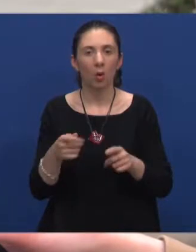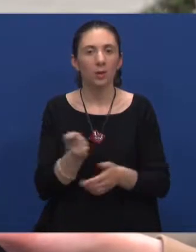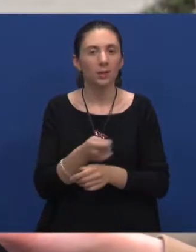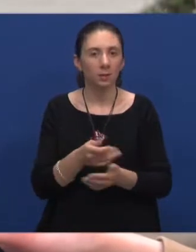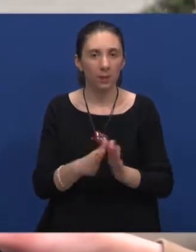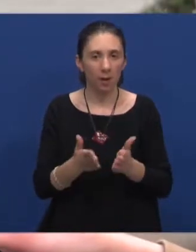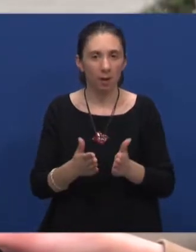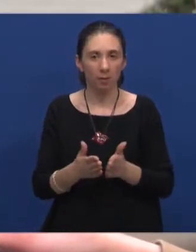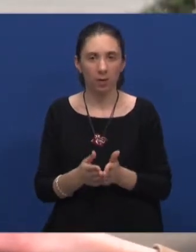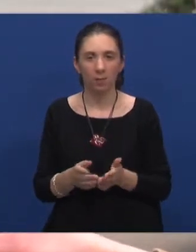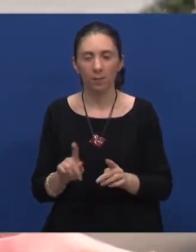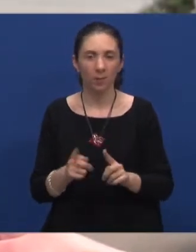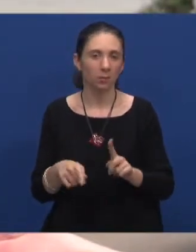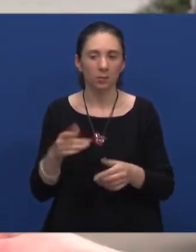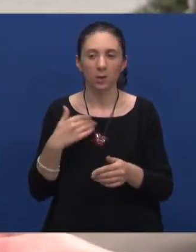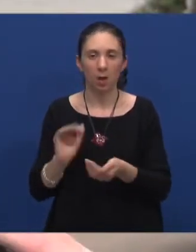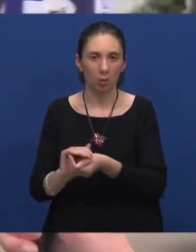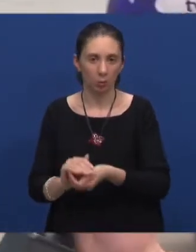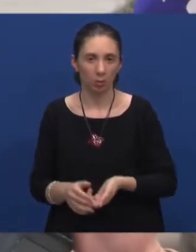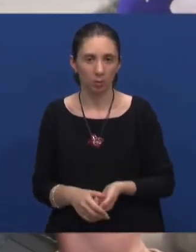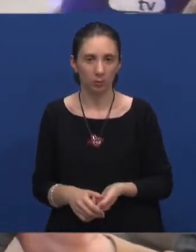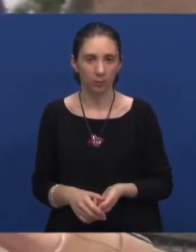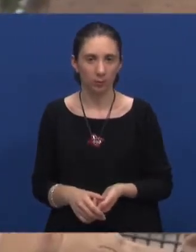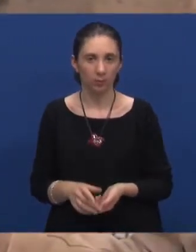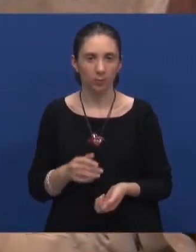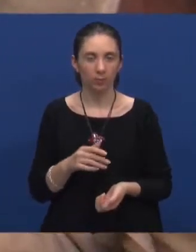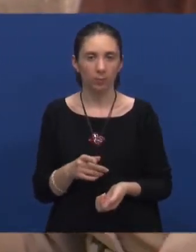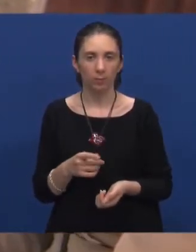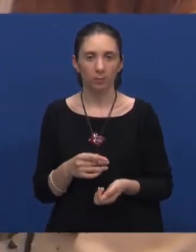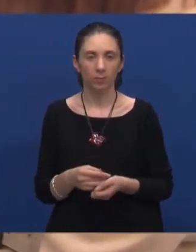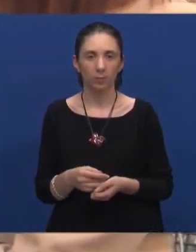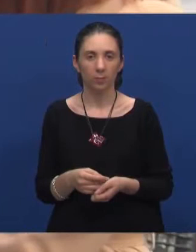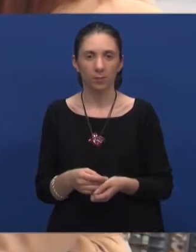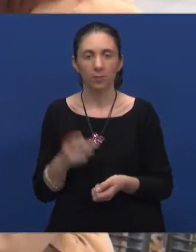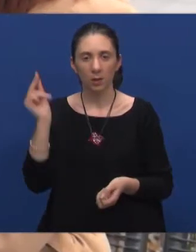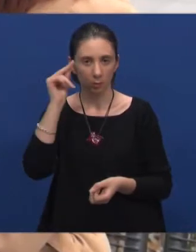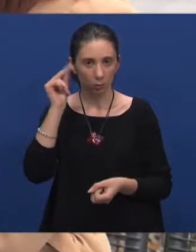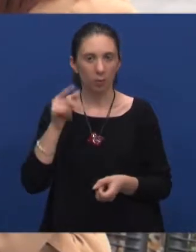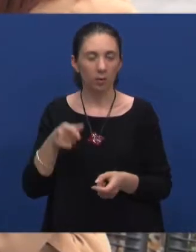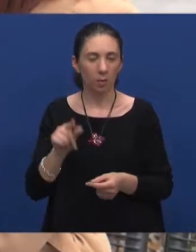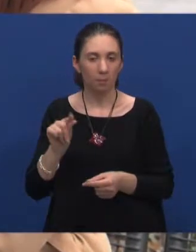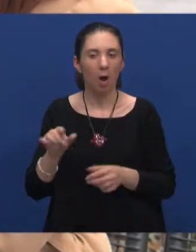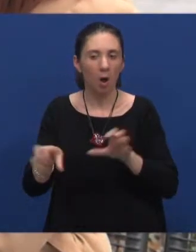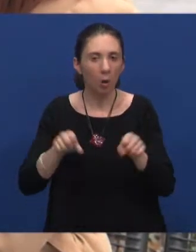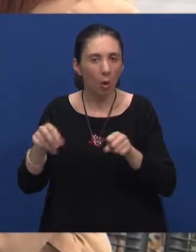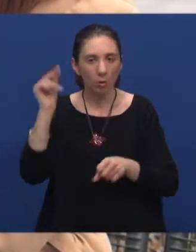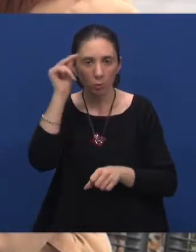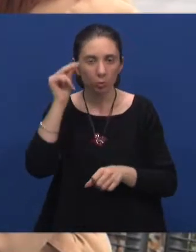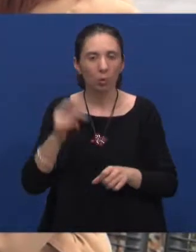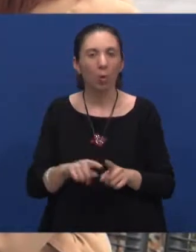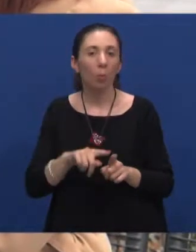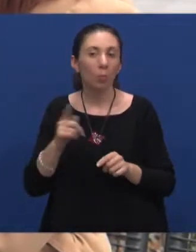za prijatelje isto. Tako da, eto. I eto je iskustva. Tako je, da, na taj način malo stičem iskustva dok